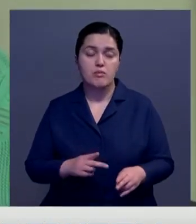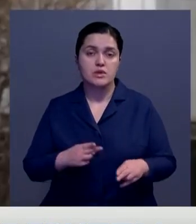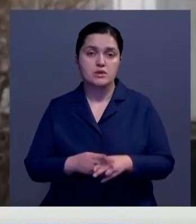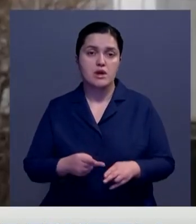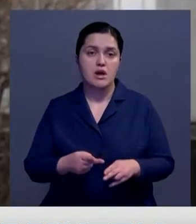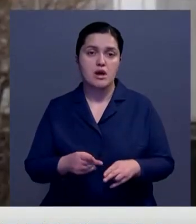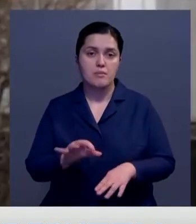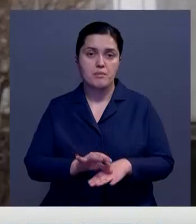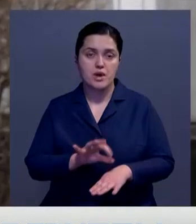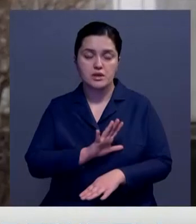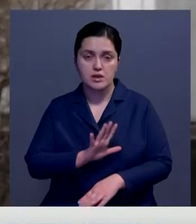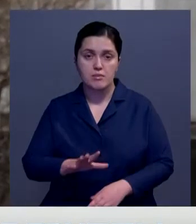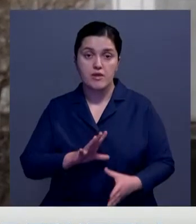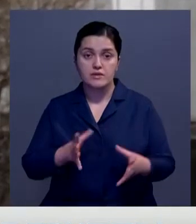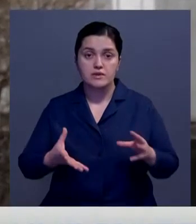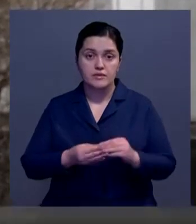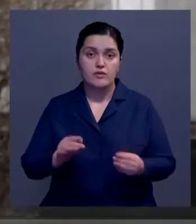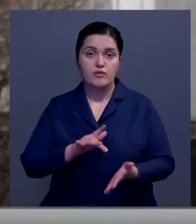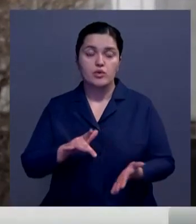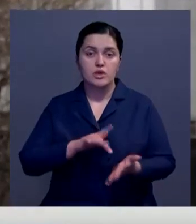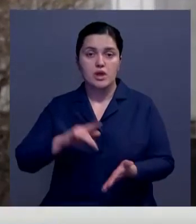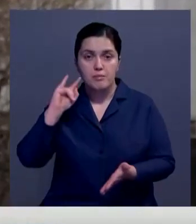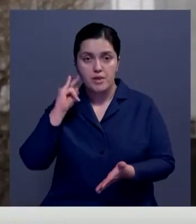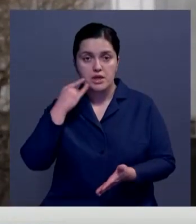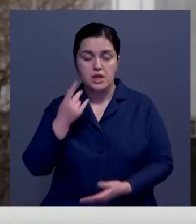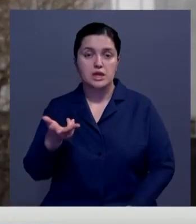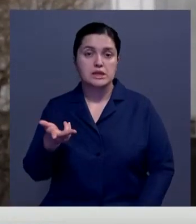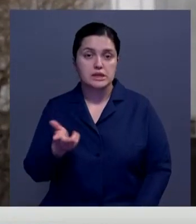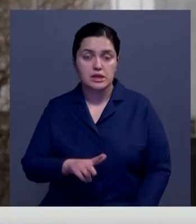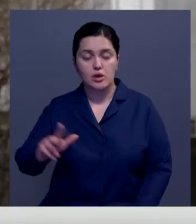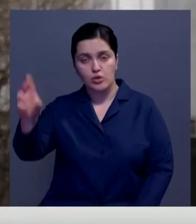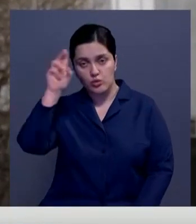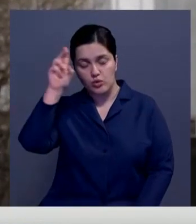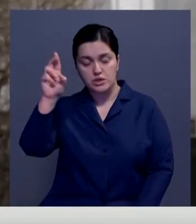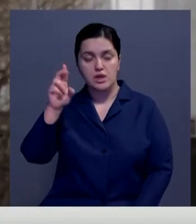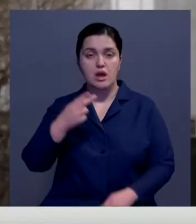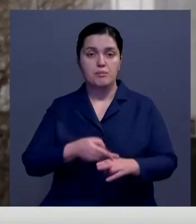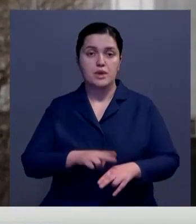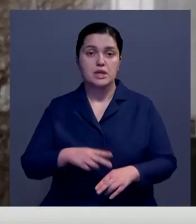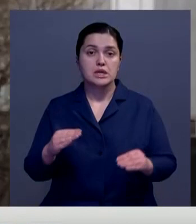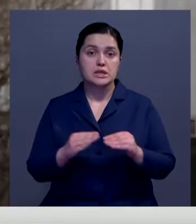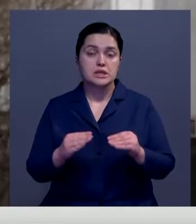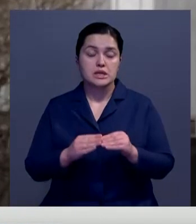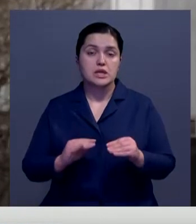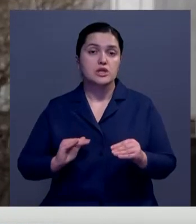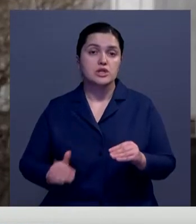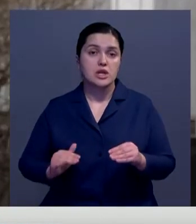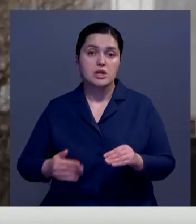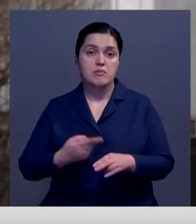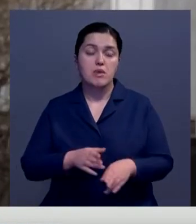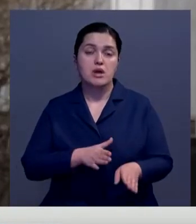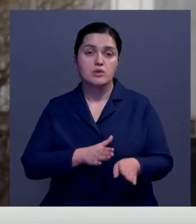инфекции. Всего в городе Павлодар работают три государственные поликлиники и 10 частных поликлиник, осуществляющие